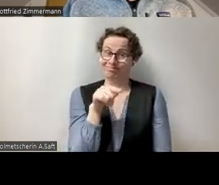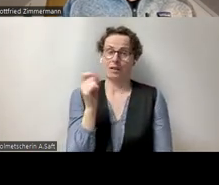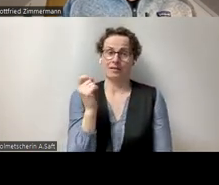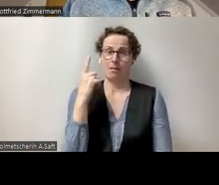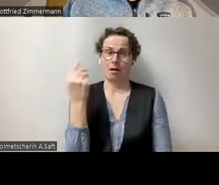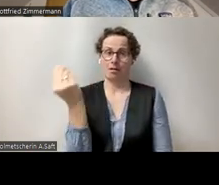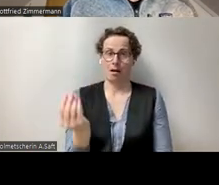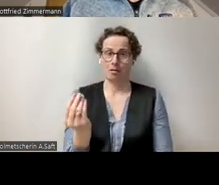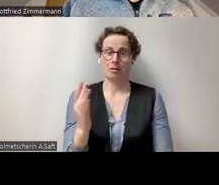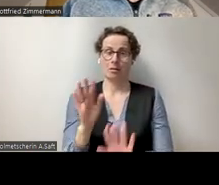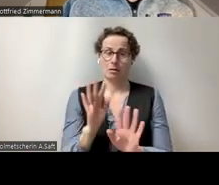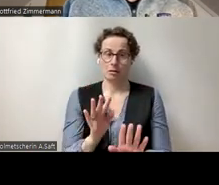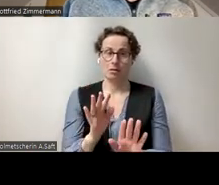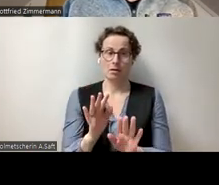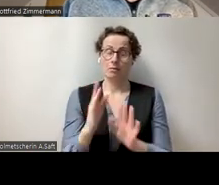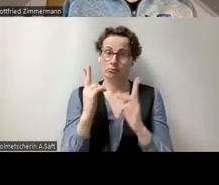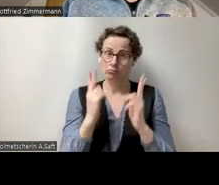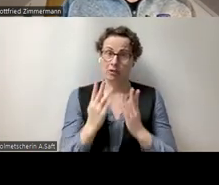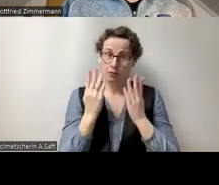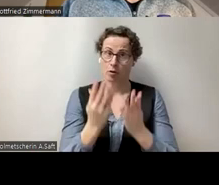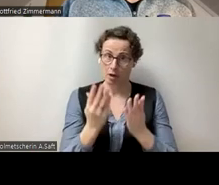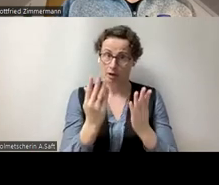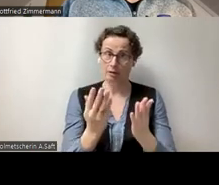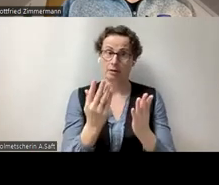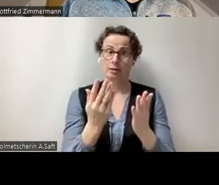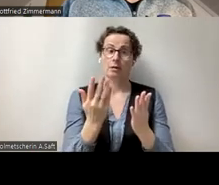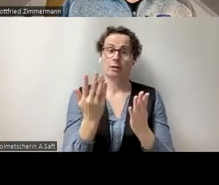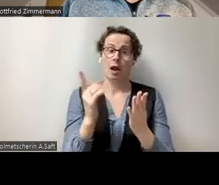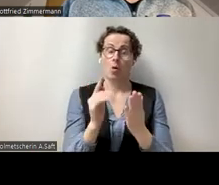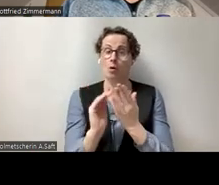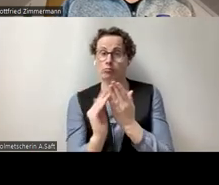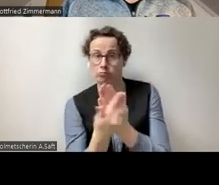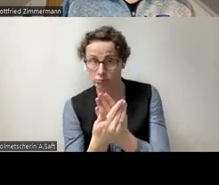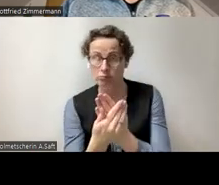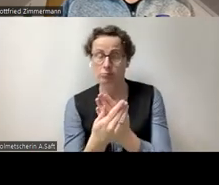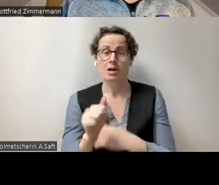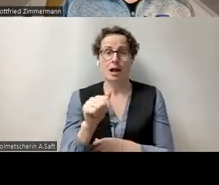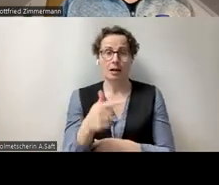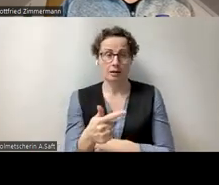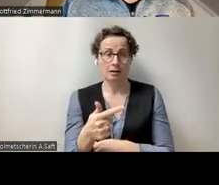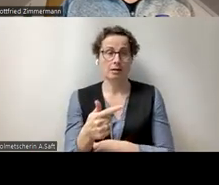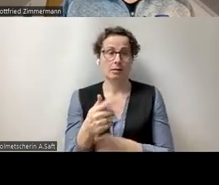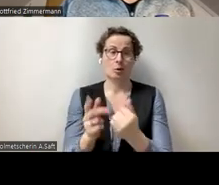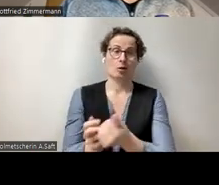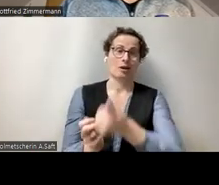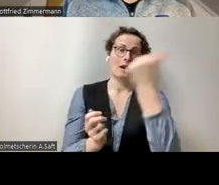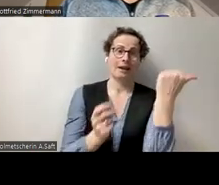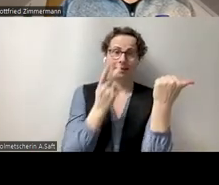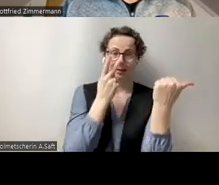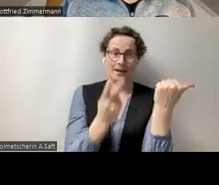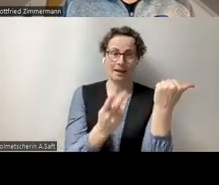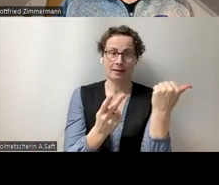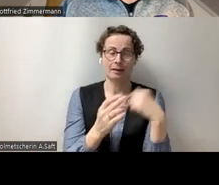Er liest auch vor, was man als Alternativtext hinterlegt hat. Nämlich hier auf der rechten Seite sehen Sie das. Vier